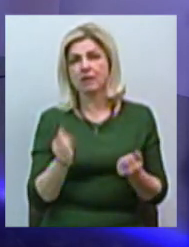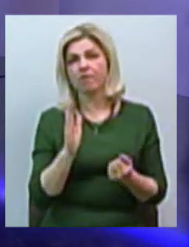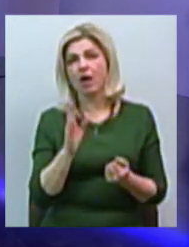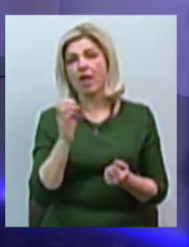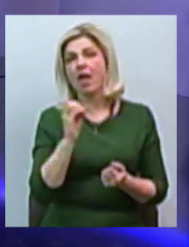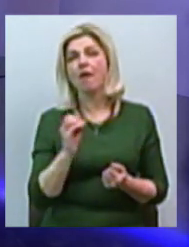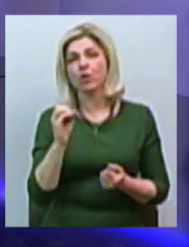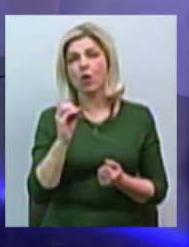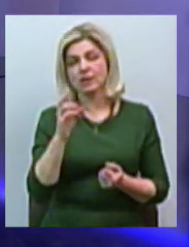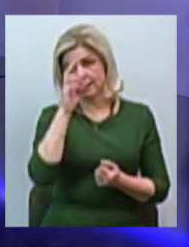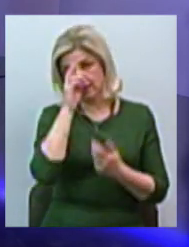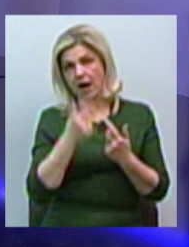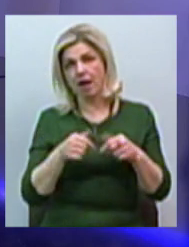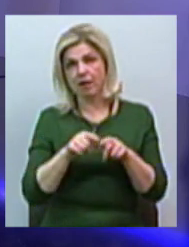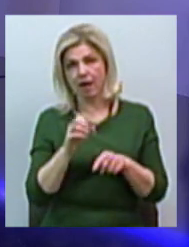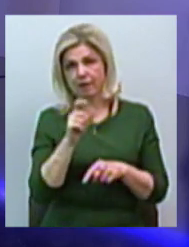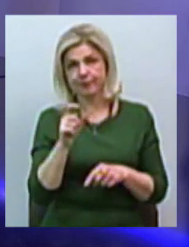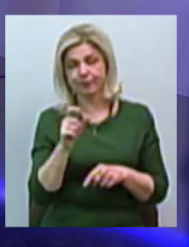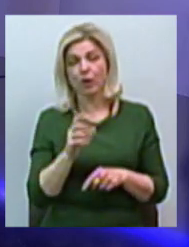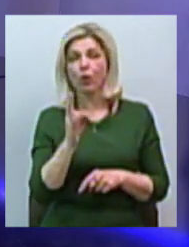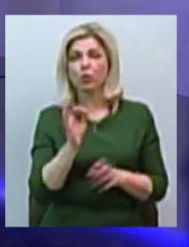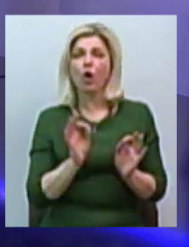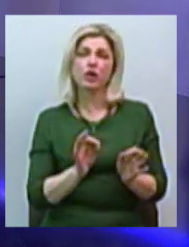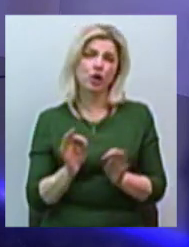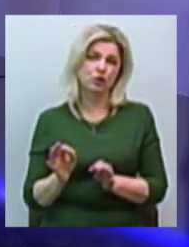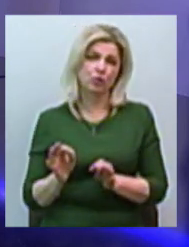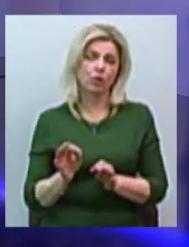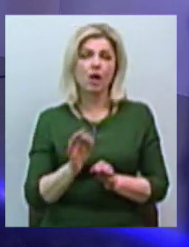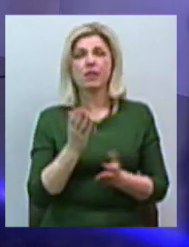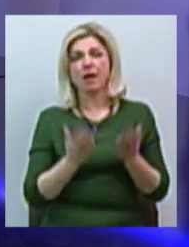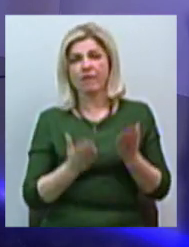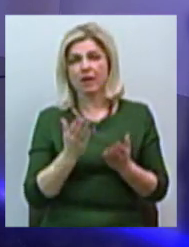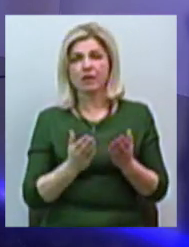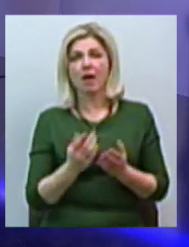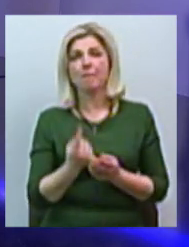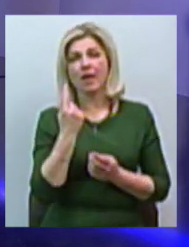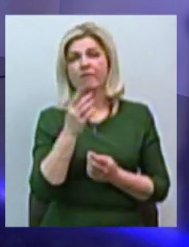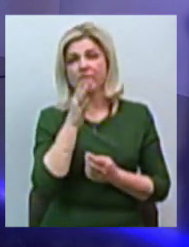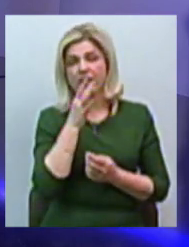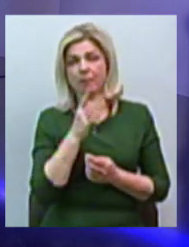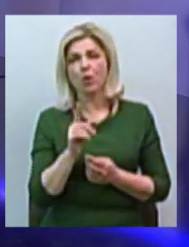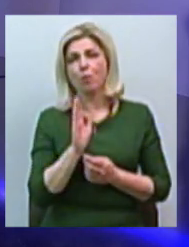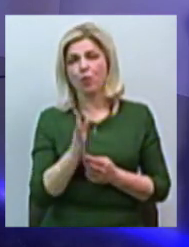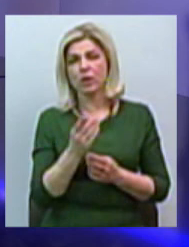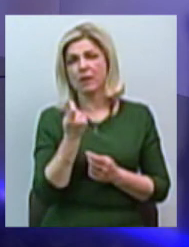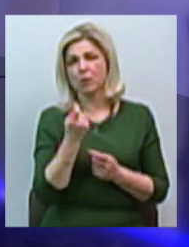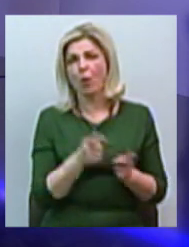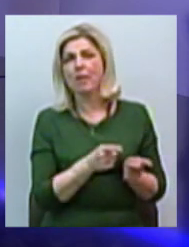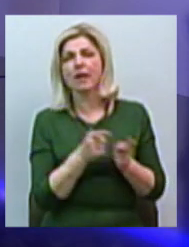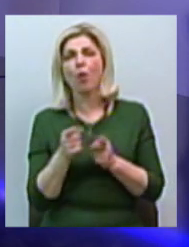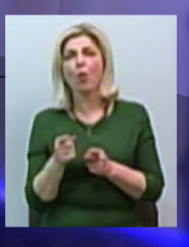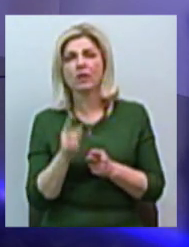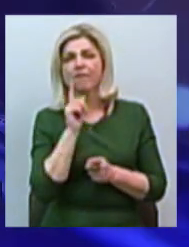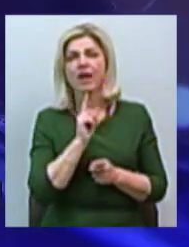країнах. Хоча, конечно же, наверняка там первое время буде какой-то переходний период. Наверно,